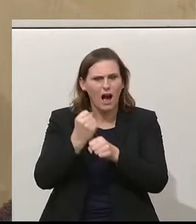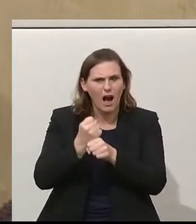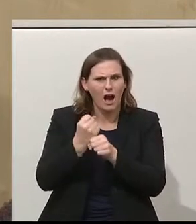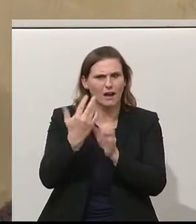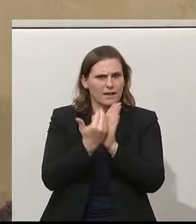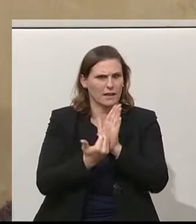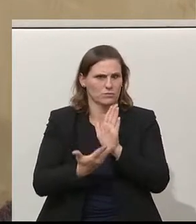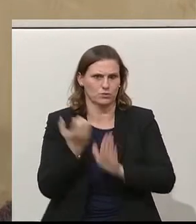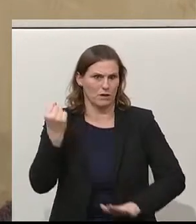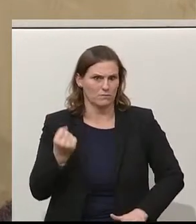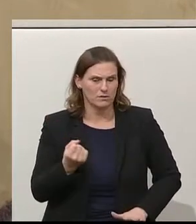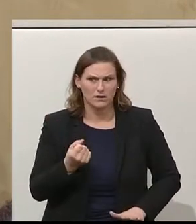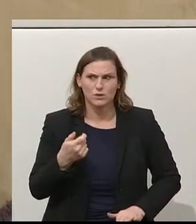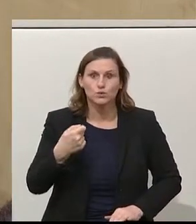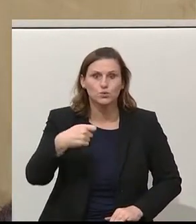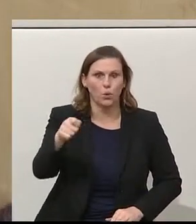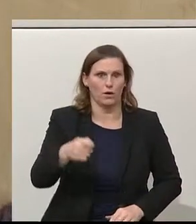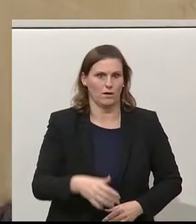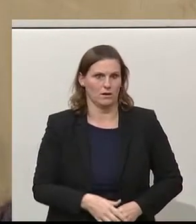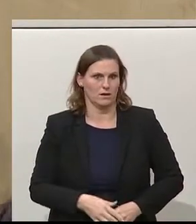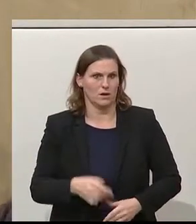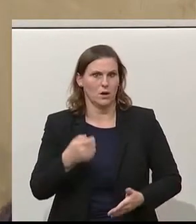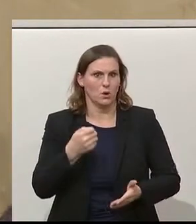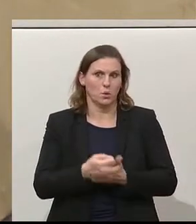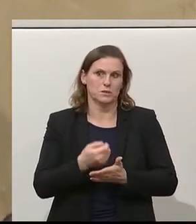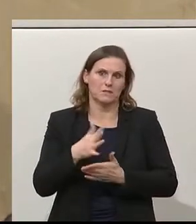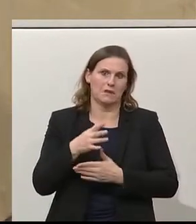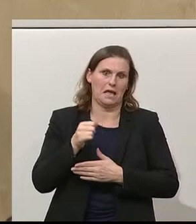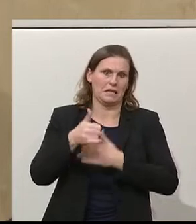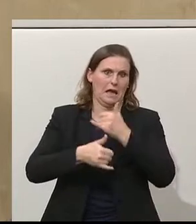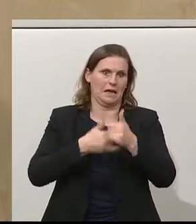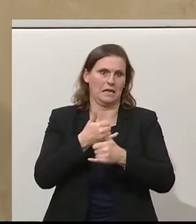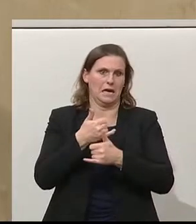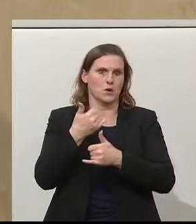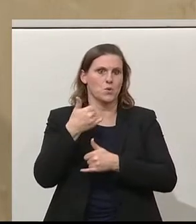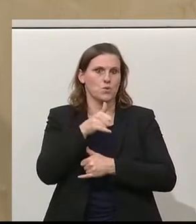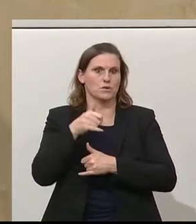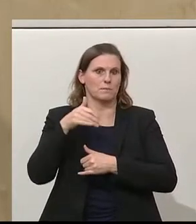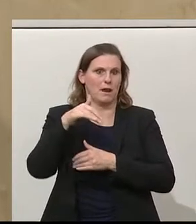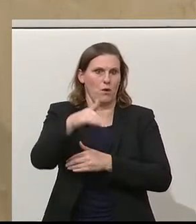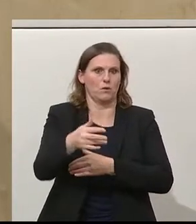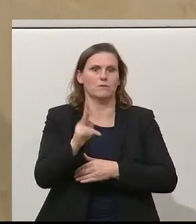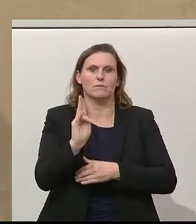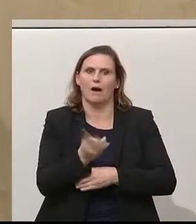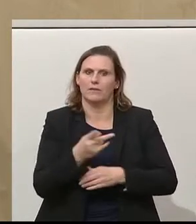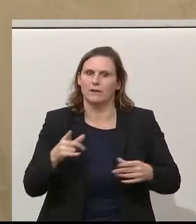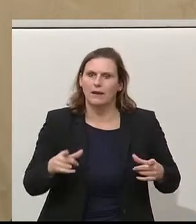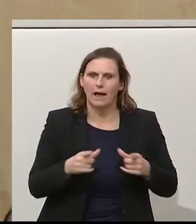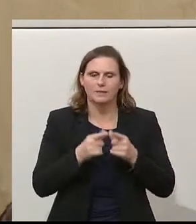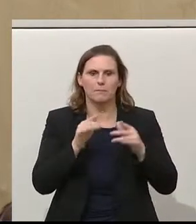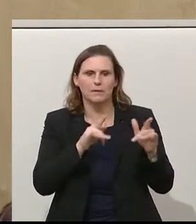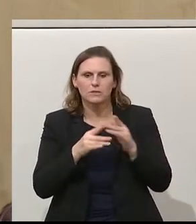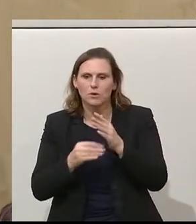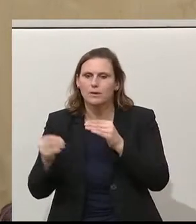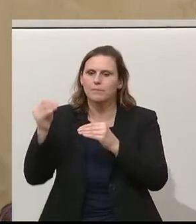abgeschafft werden. Ist ja zu teuer, kostet ja vielleicht 100 Millionen im Jahr. Können wir uns alles nicht leisten. Pensionserhöhung, können wir uns alles nicht